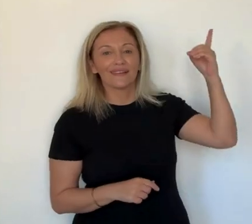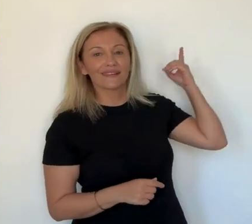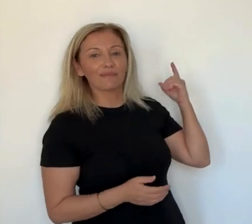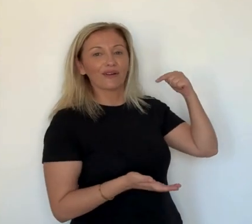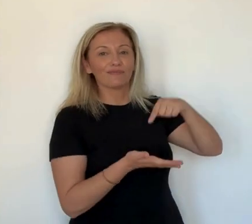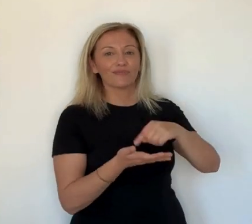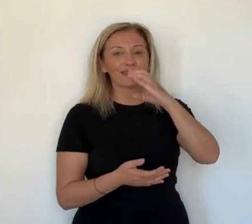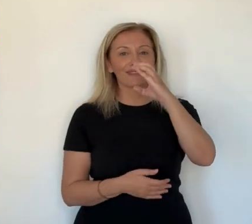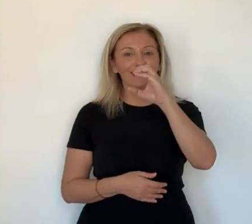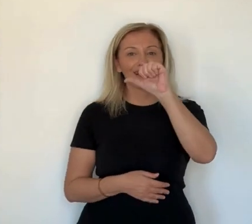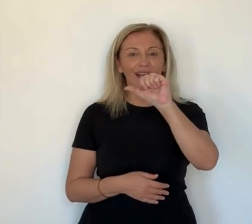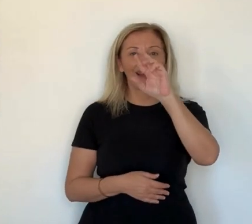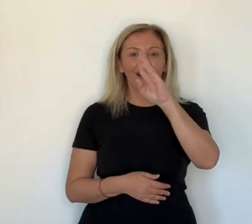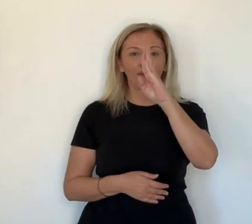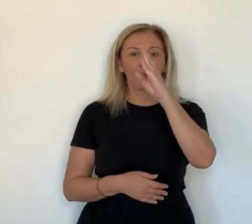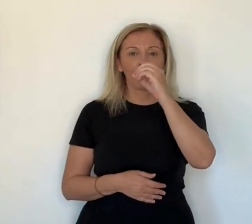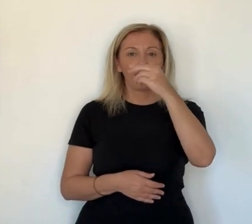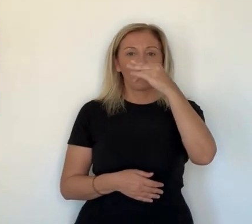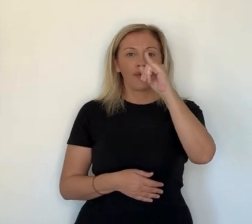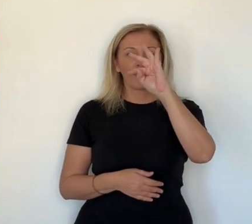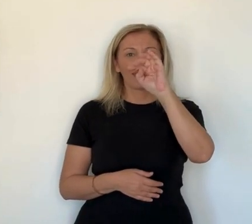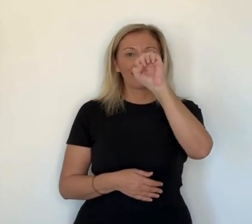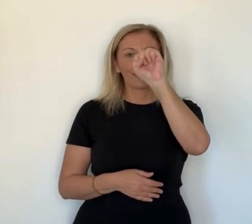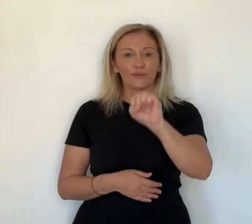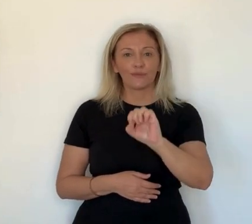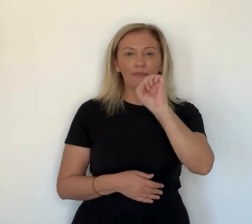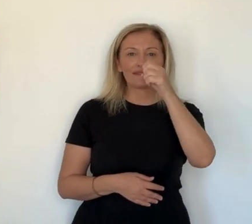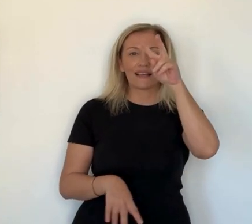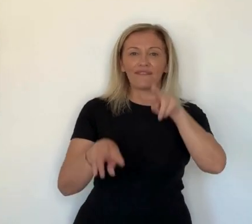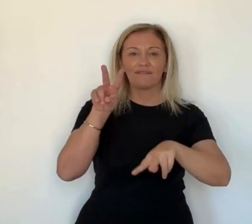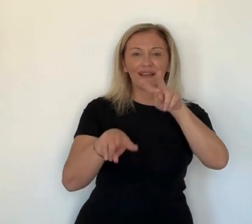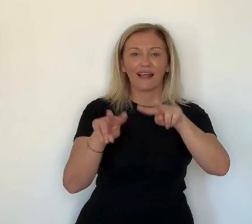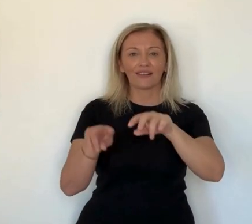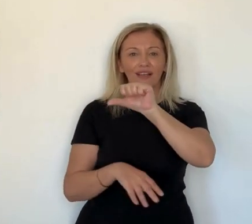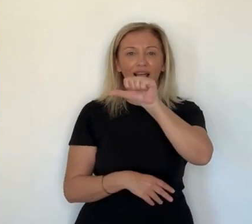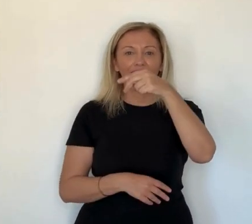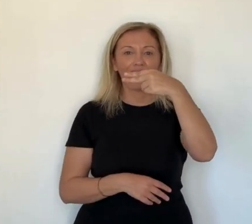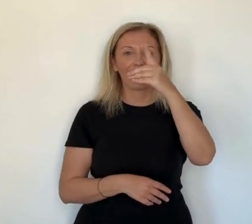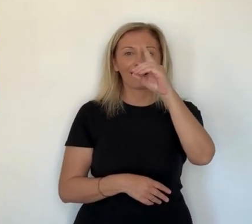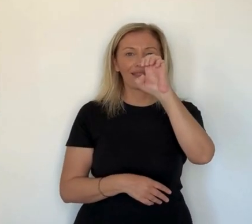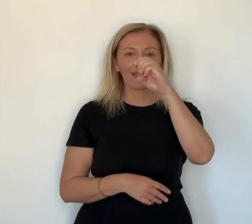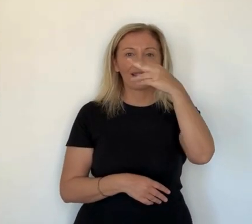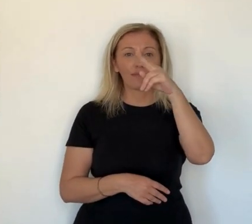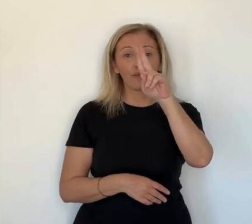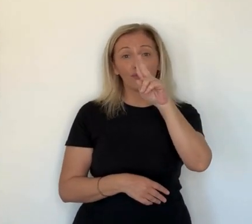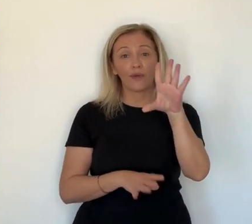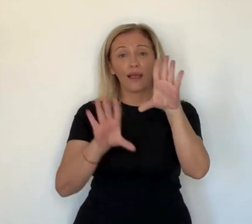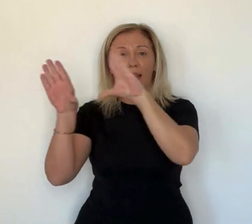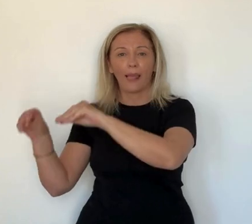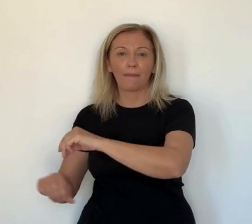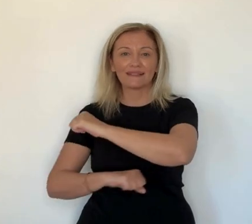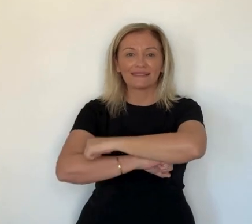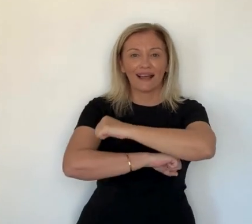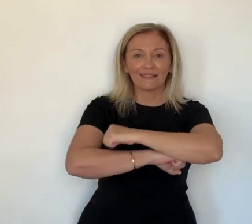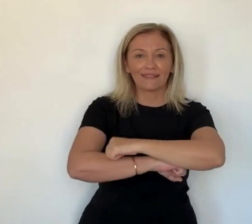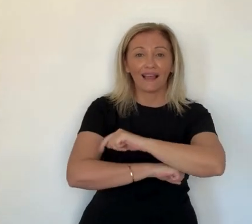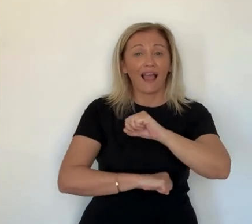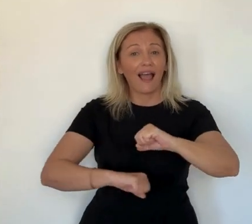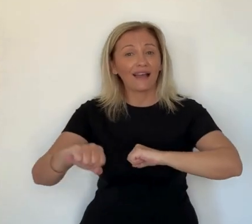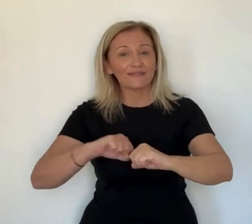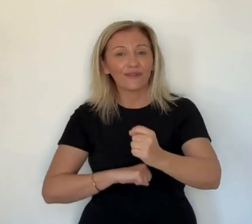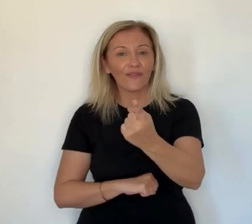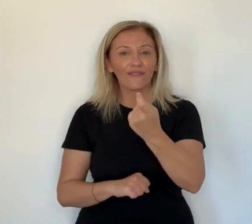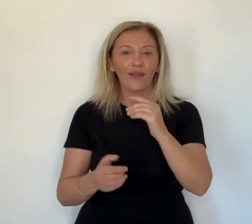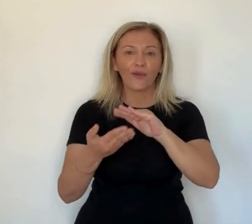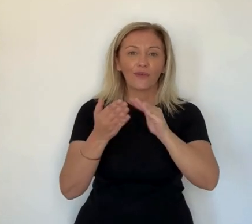Le village en démo avait donc posé ses stands ce dimanche à la Carbonite, au sud de Bastia. Cette initiative de la communauté d'agglomération